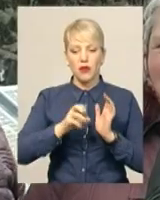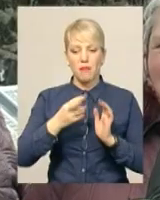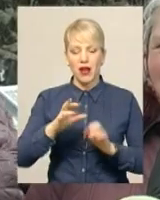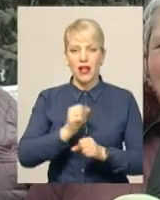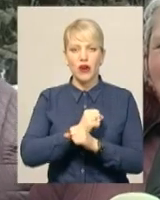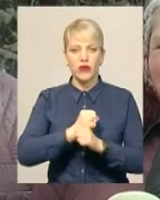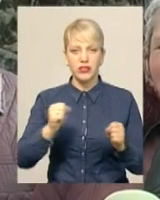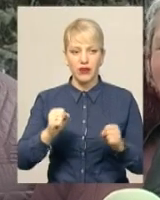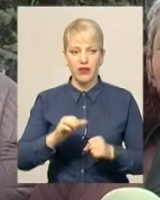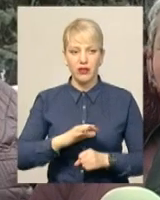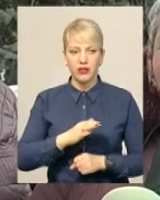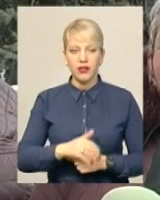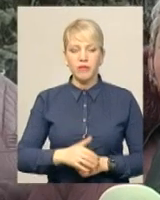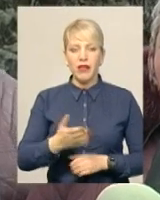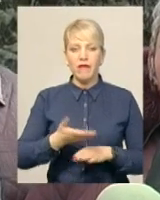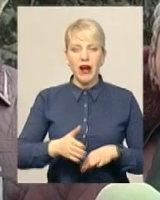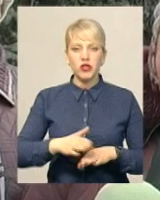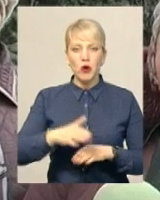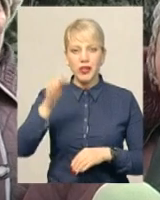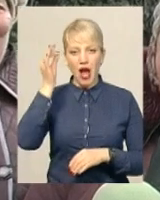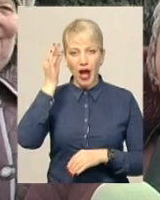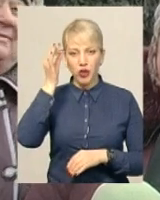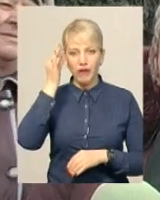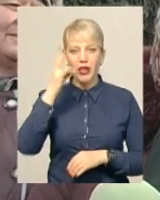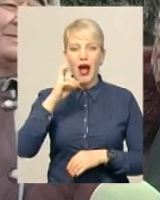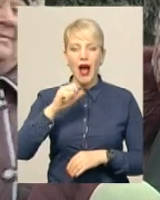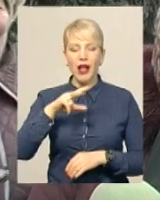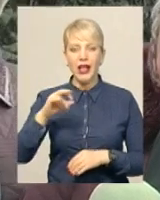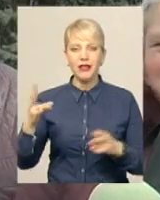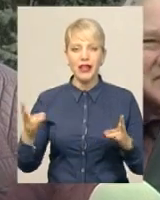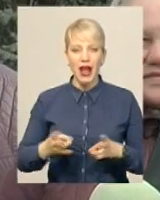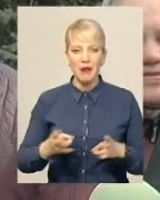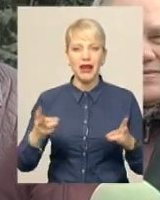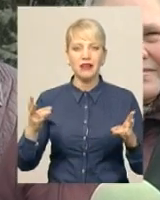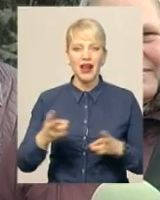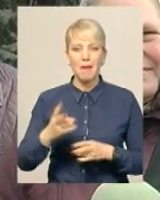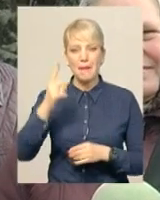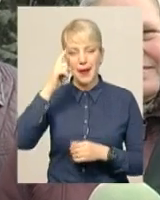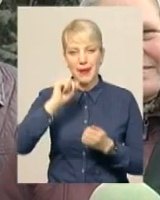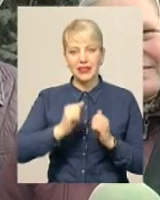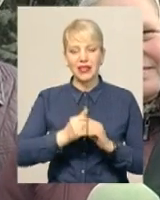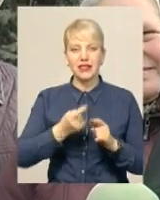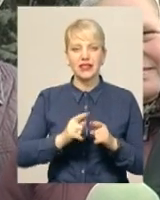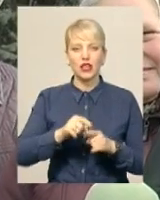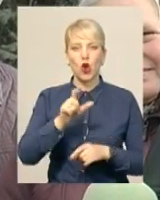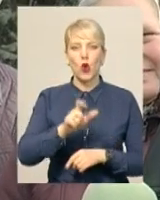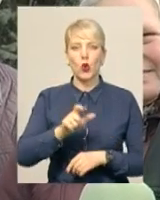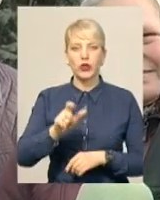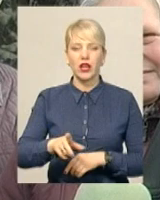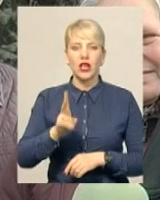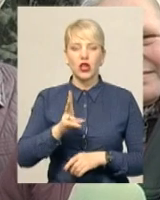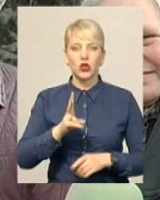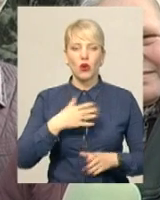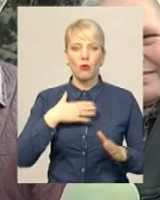Тяжко споминати, але ж треба пам'ятати тих людей, які